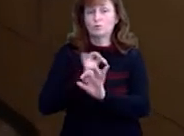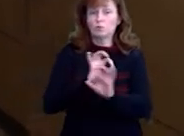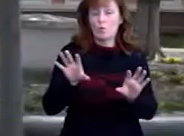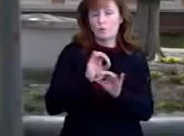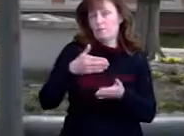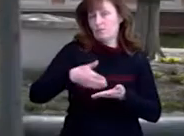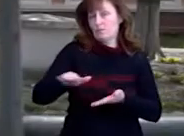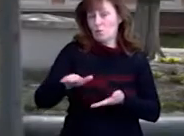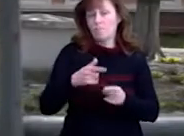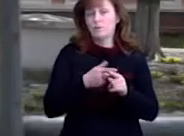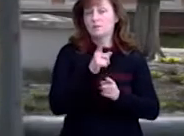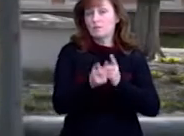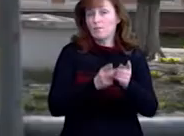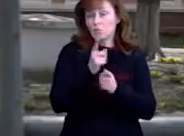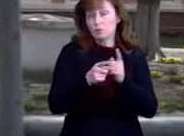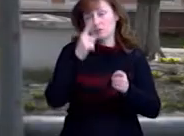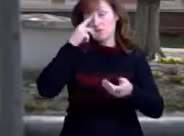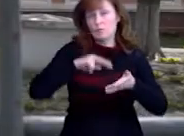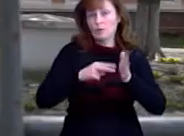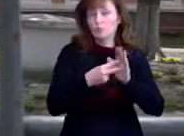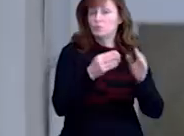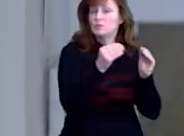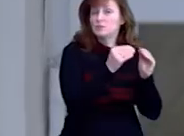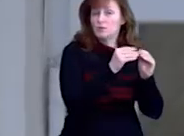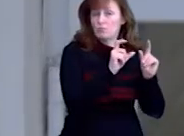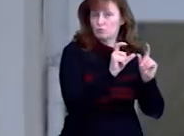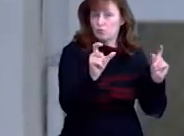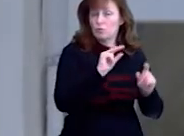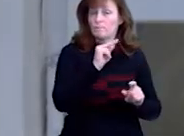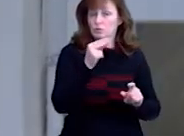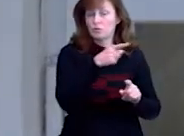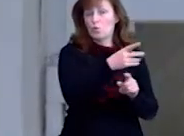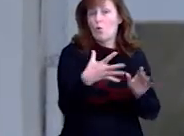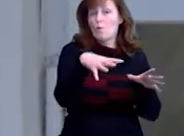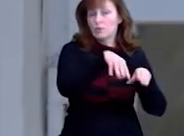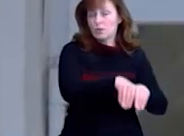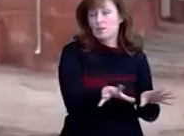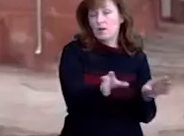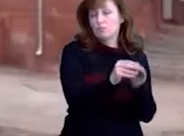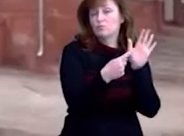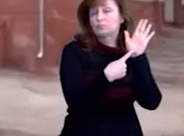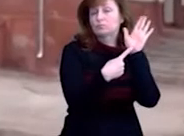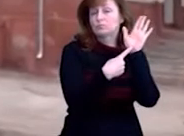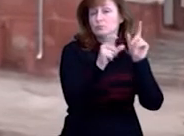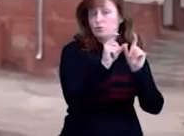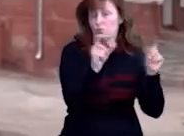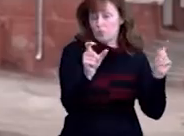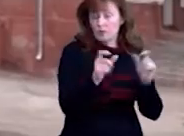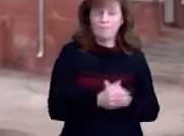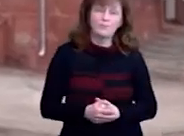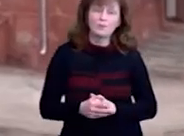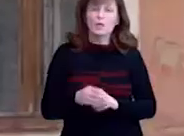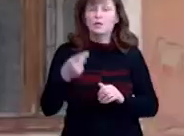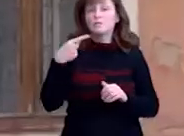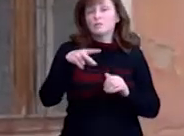відмовилась. Реорганізувати планують і 10-ту школу у Чернігові. Її об'єднають з 6-ю. Нагадаємо, взимку 2018